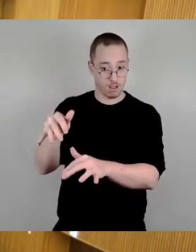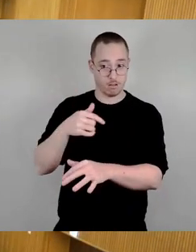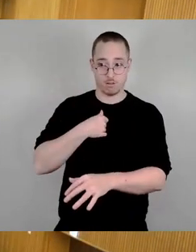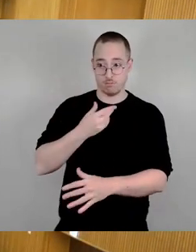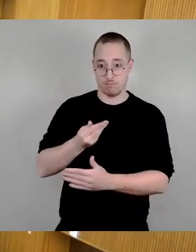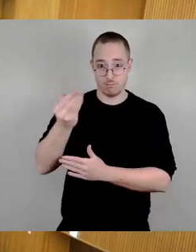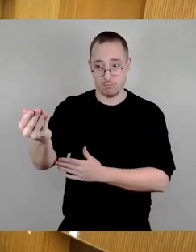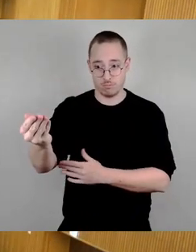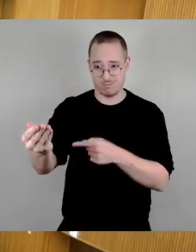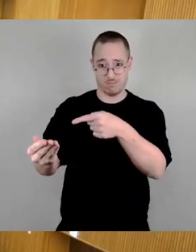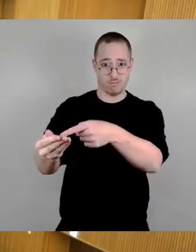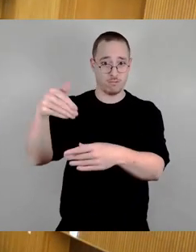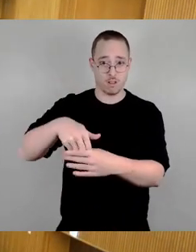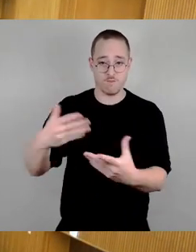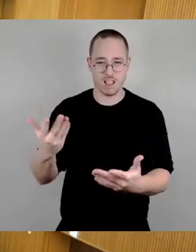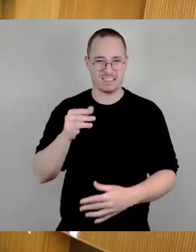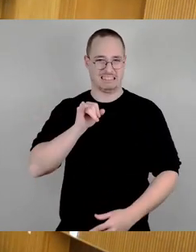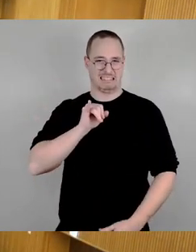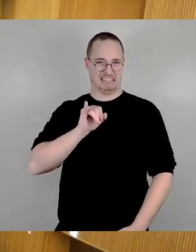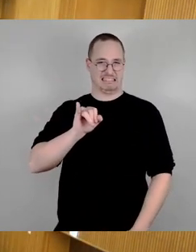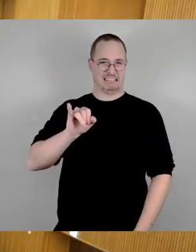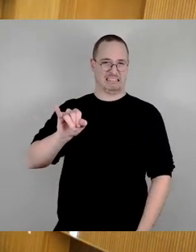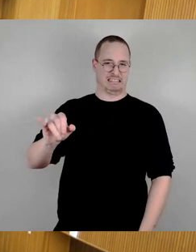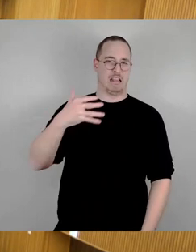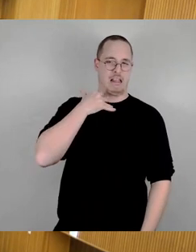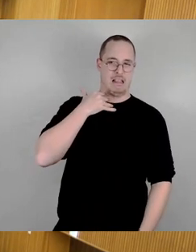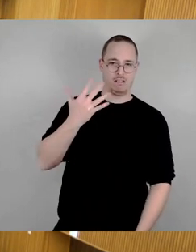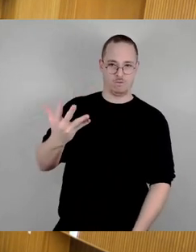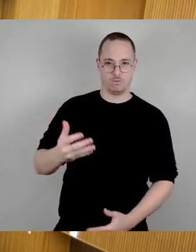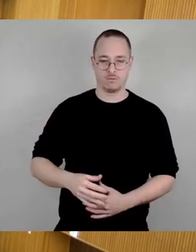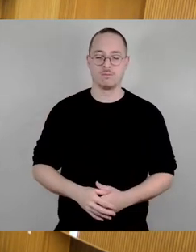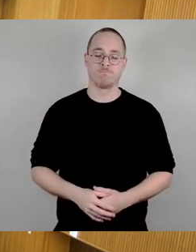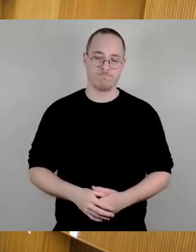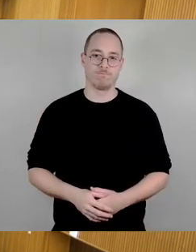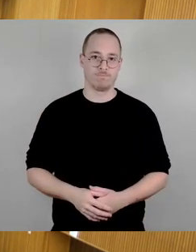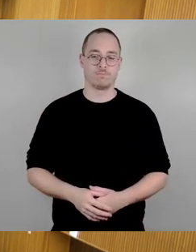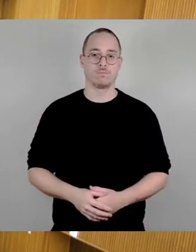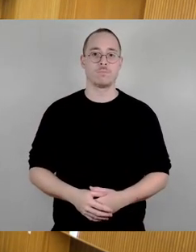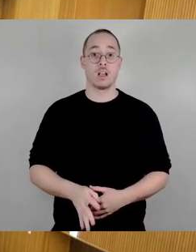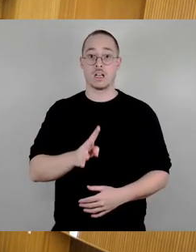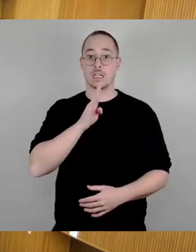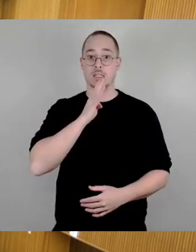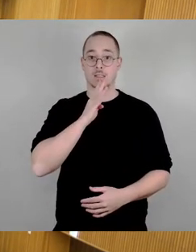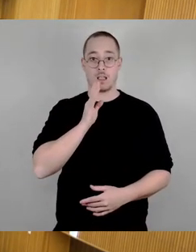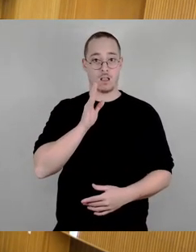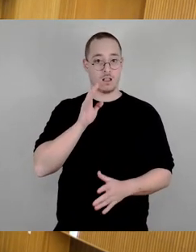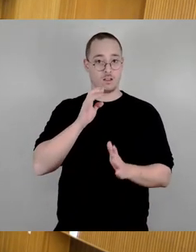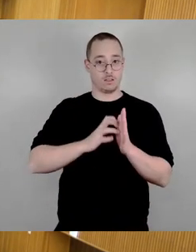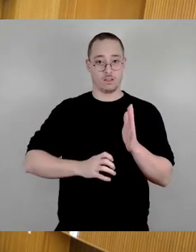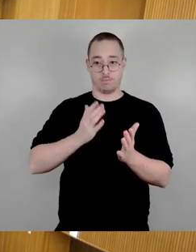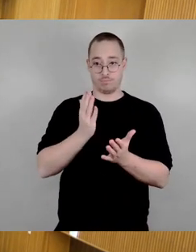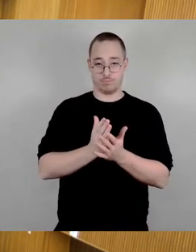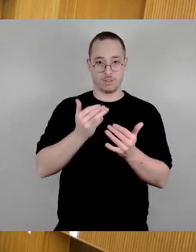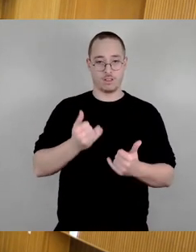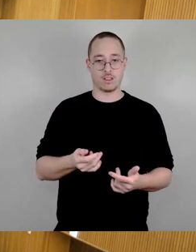So, damit haben wir die Rednerliste beendet. Schlusswort gewünscht. Bitte schön, Frau Arnert. Und dann kommen wir zur